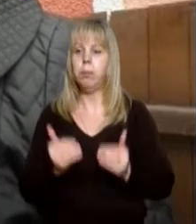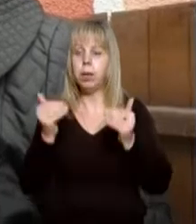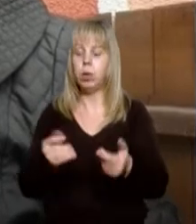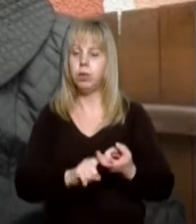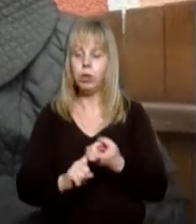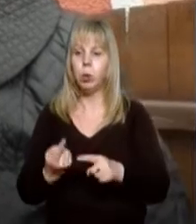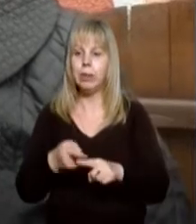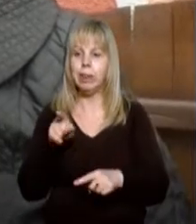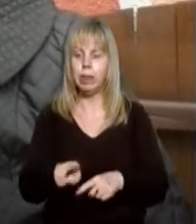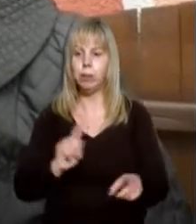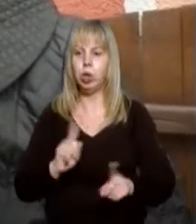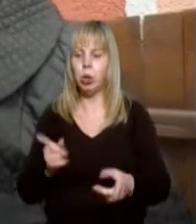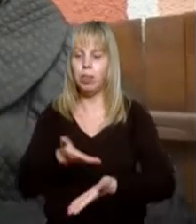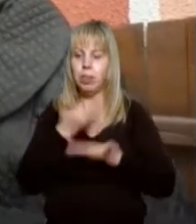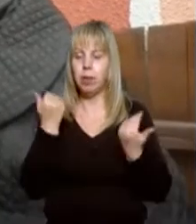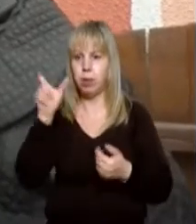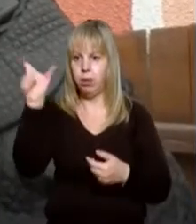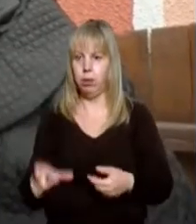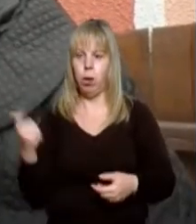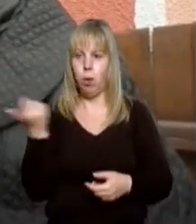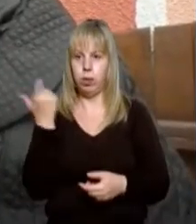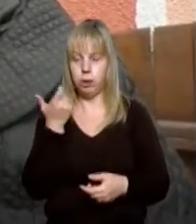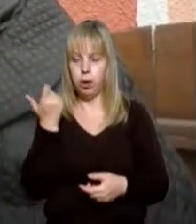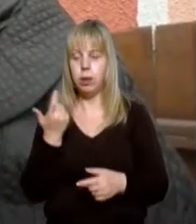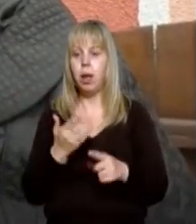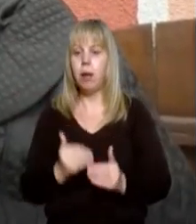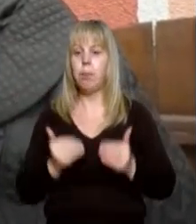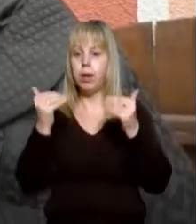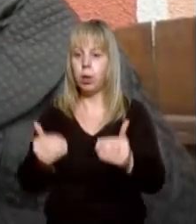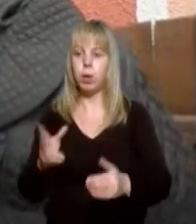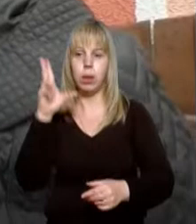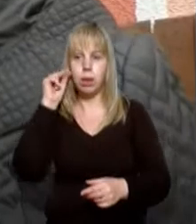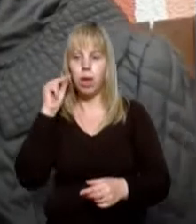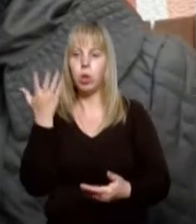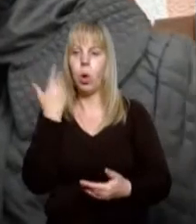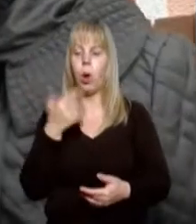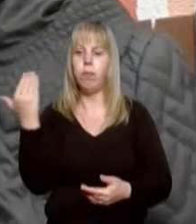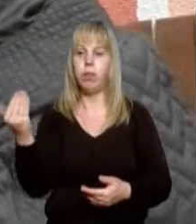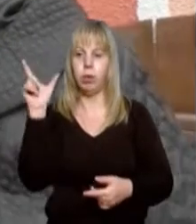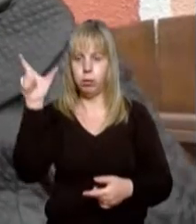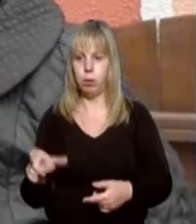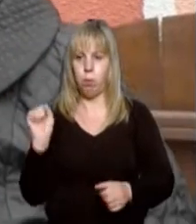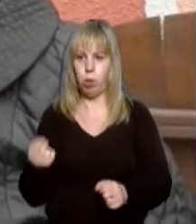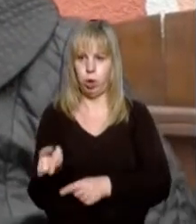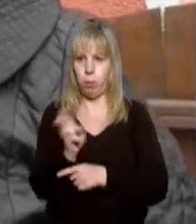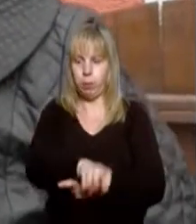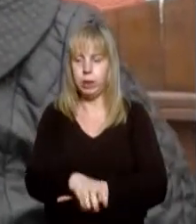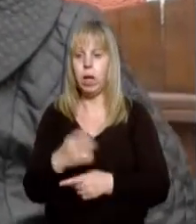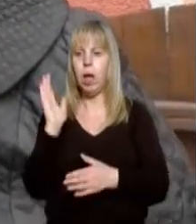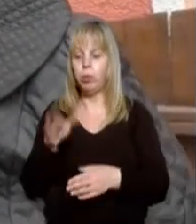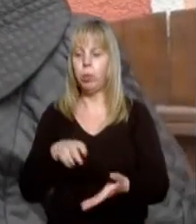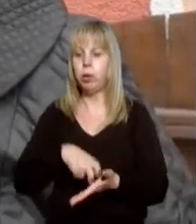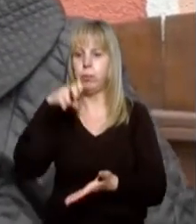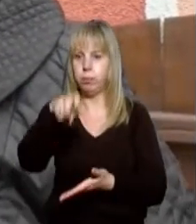'язку з тим, що відсутній об'єкт відвідування. Переноситься на дату, коли він зможе з'явитися. Буде